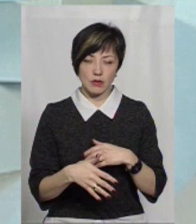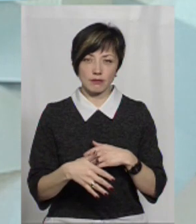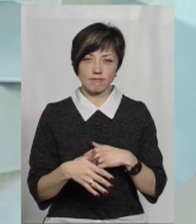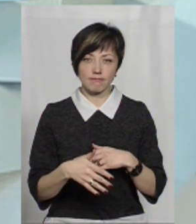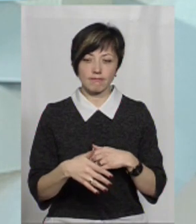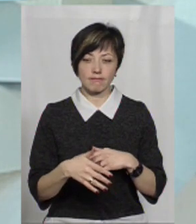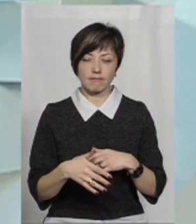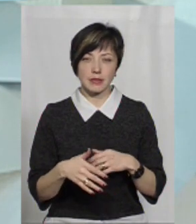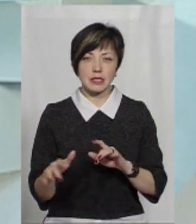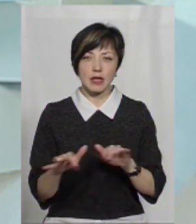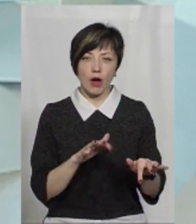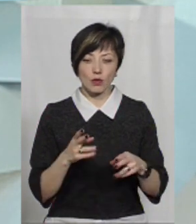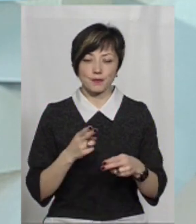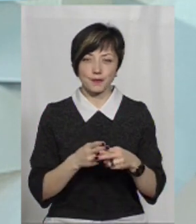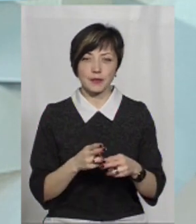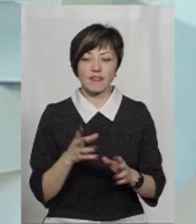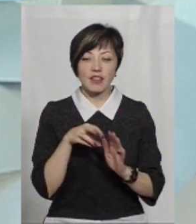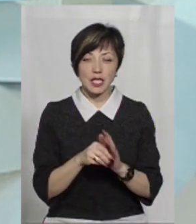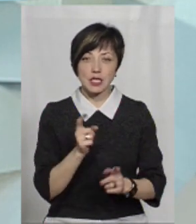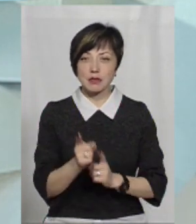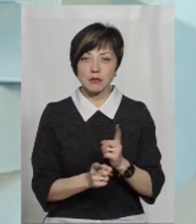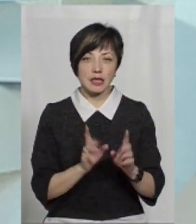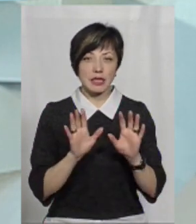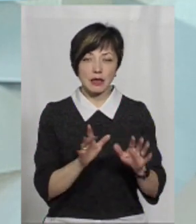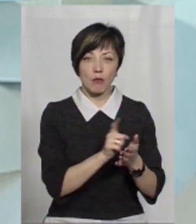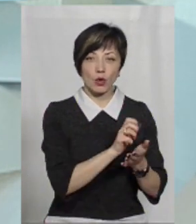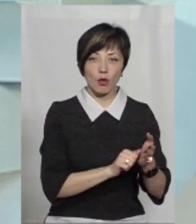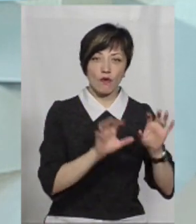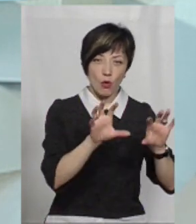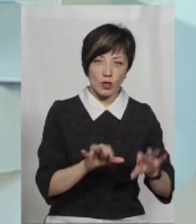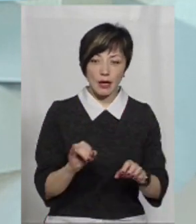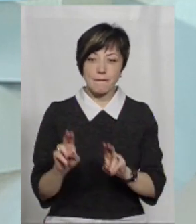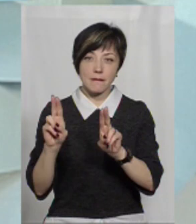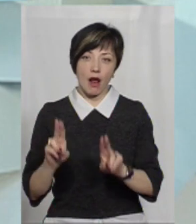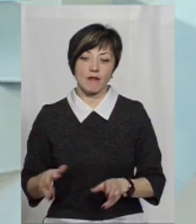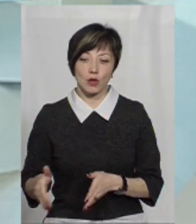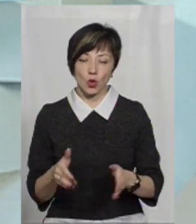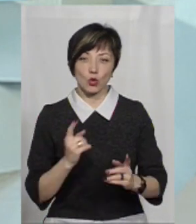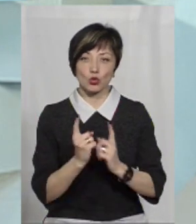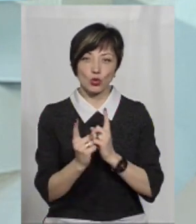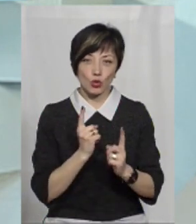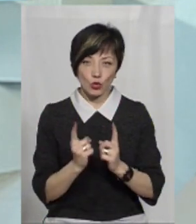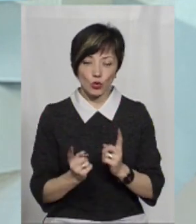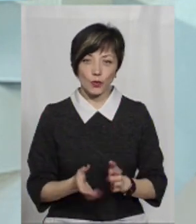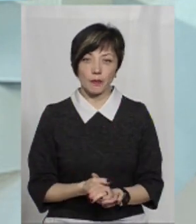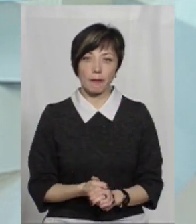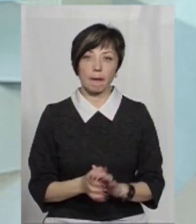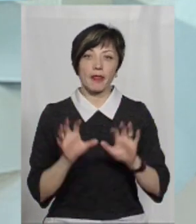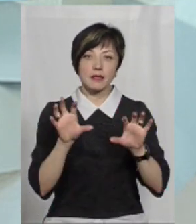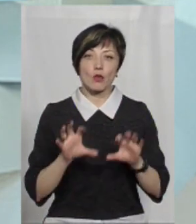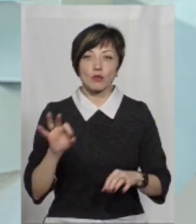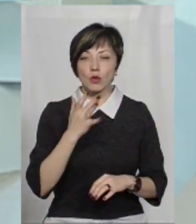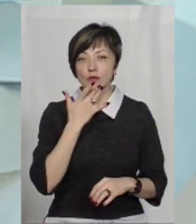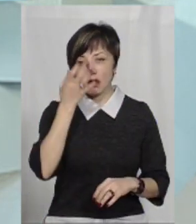заходи, тому що внесено зміни не лише в митний податковий кодекс, а в правила дорожнього руху, закон про